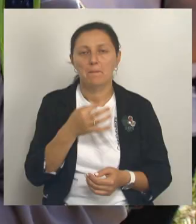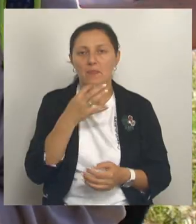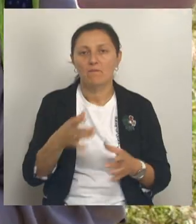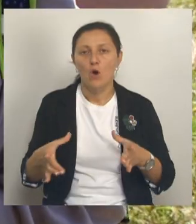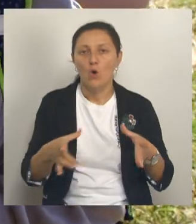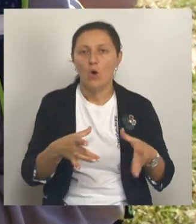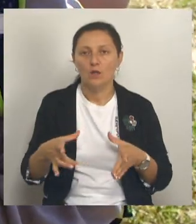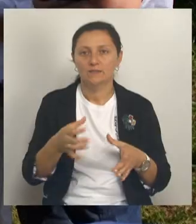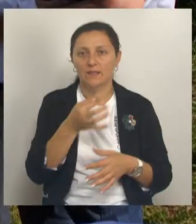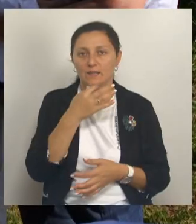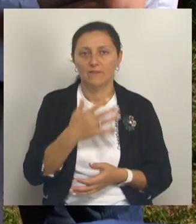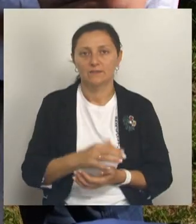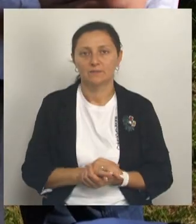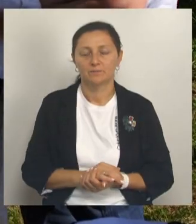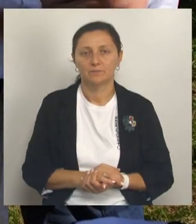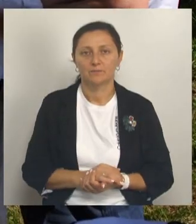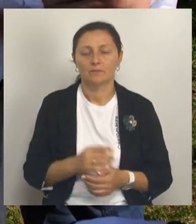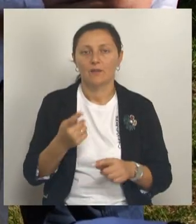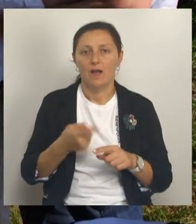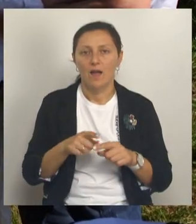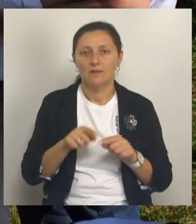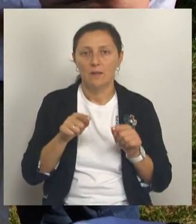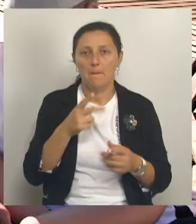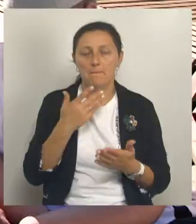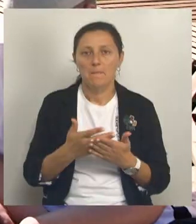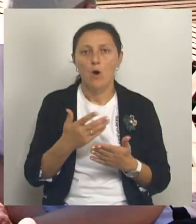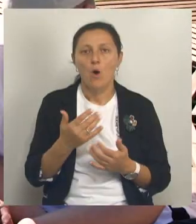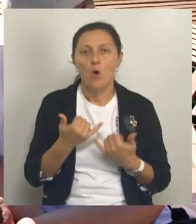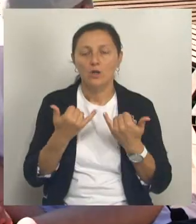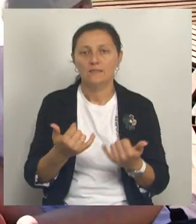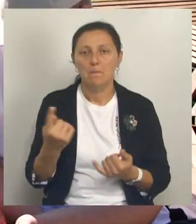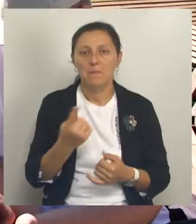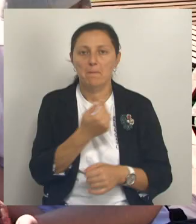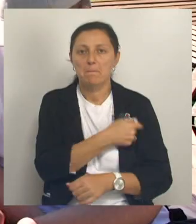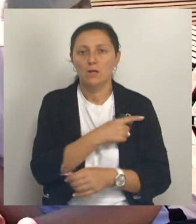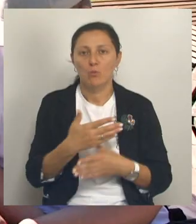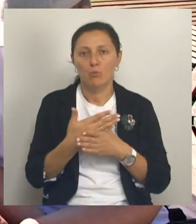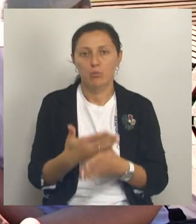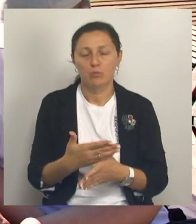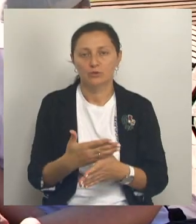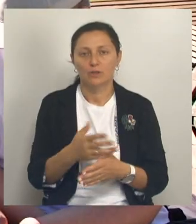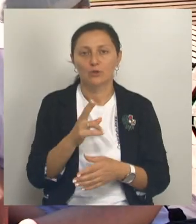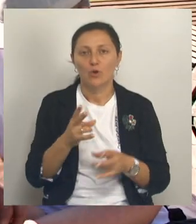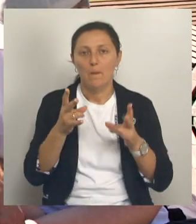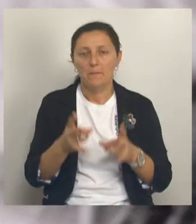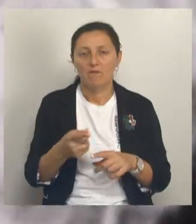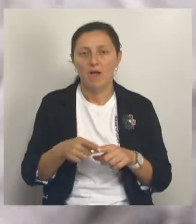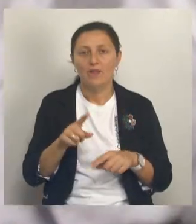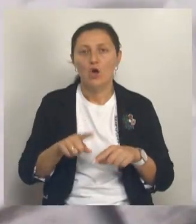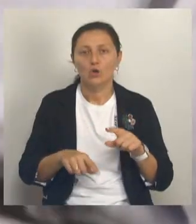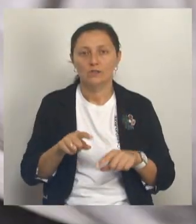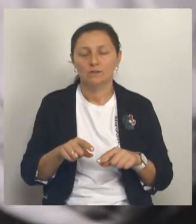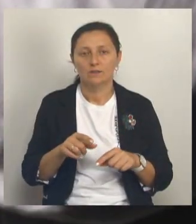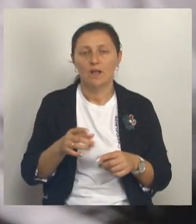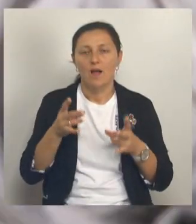Колечки нравятся нам. А этот этап – показания первой медицинской помощи. В роли пострадавших родителей. С